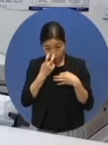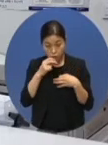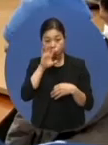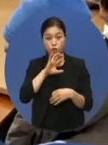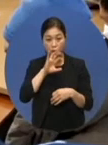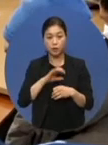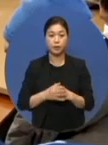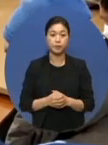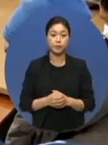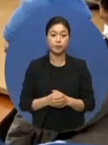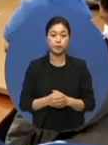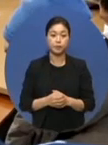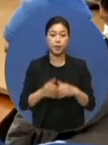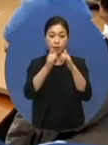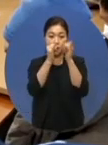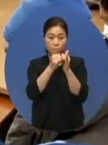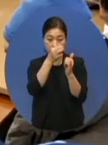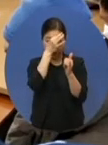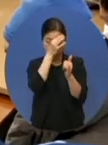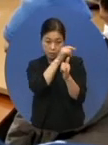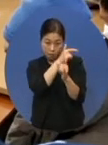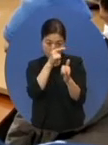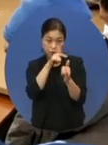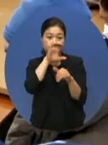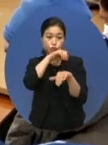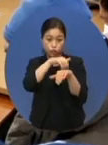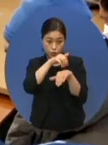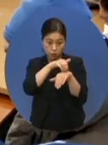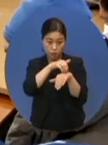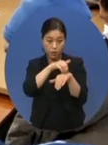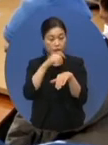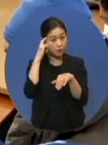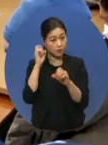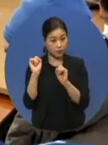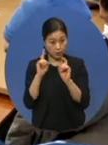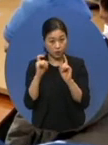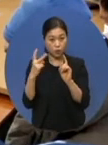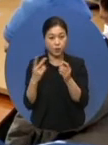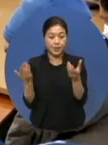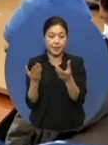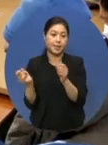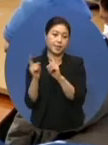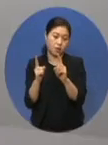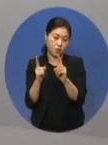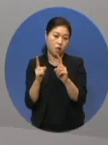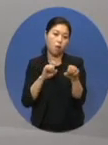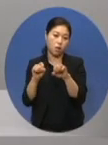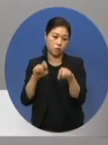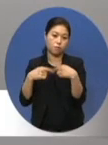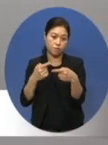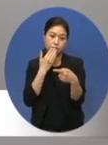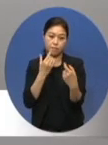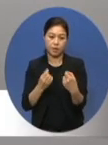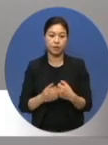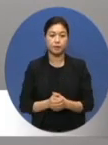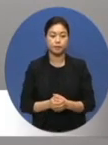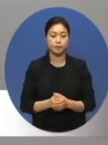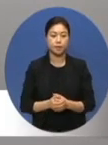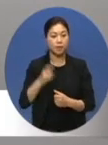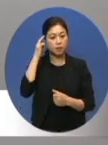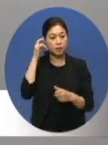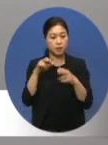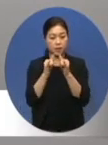훈련, 사회기술 훈련을 통해 정신재활 및 직업재활에 동참할 수 있습니다. 정신장애